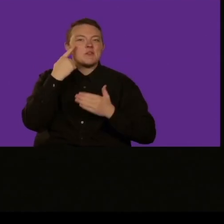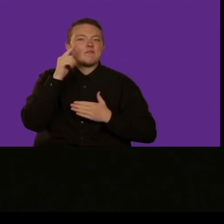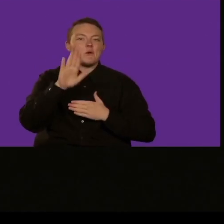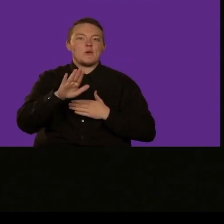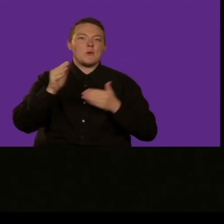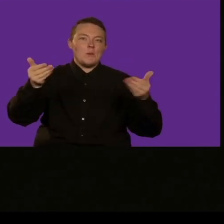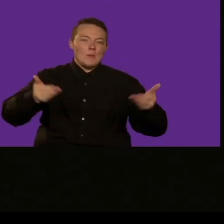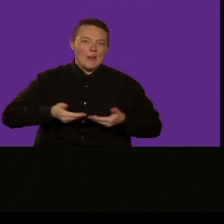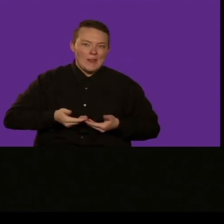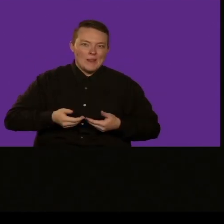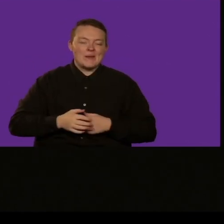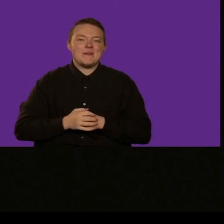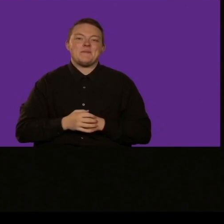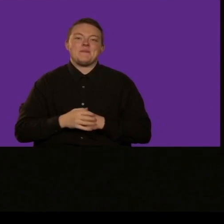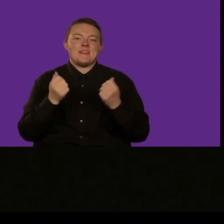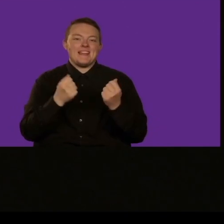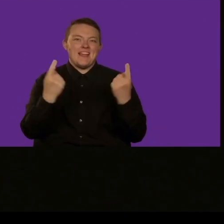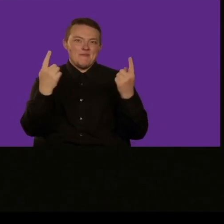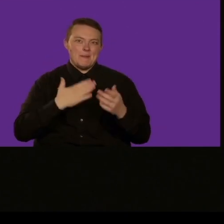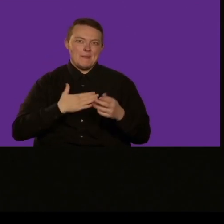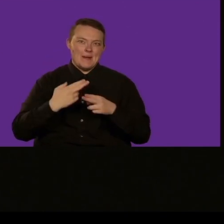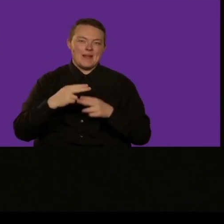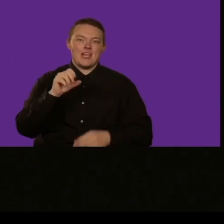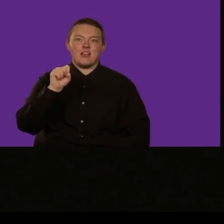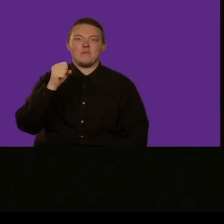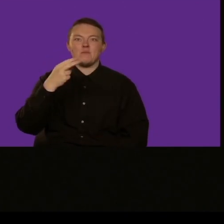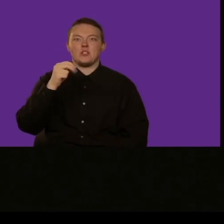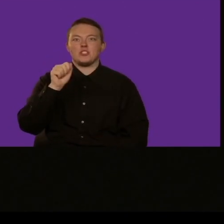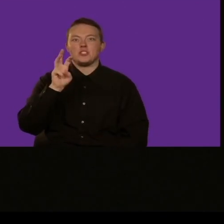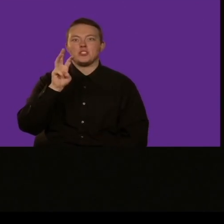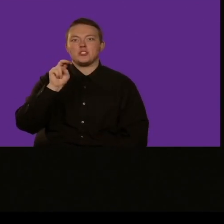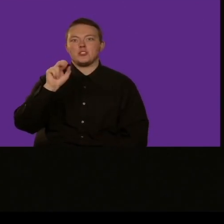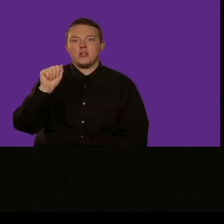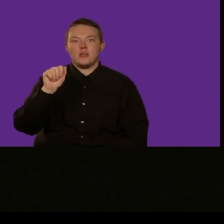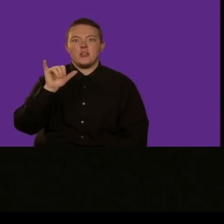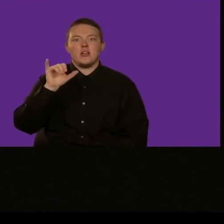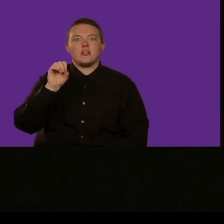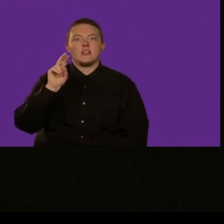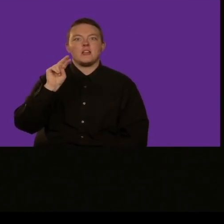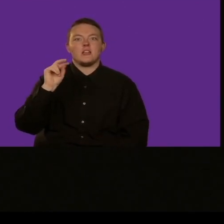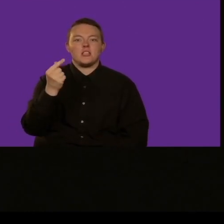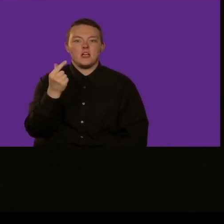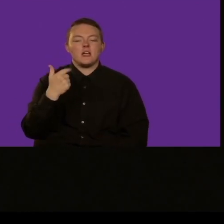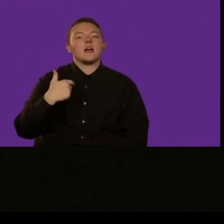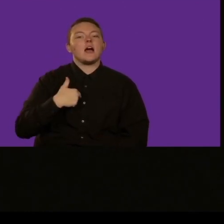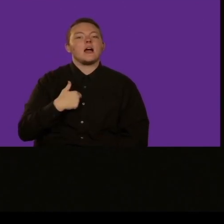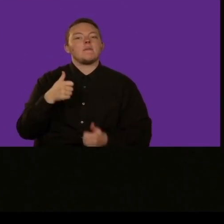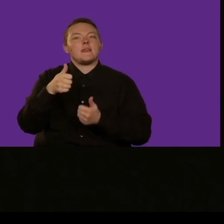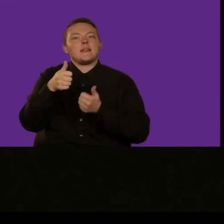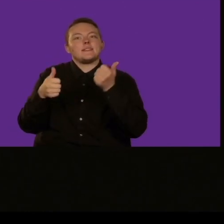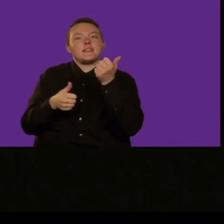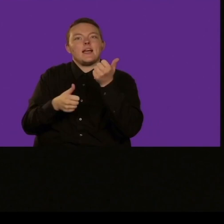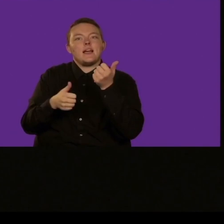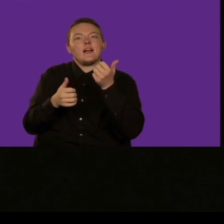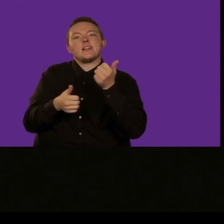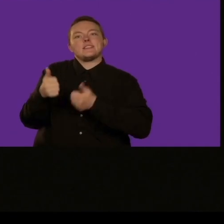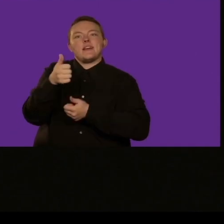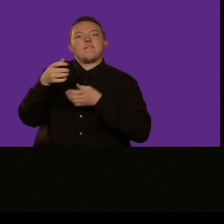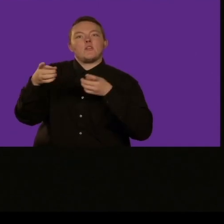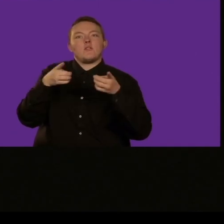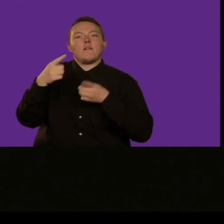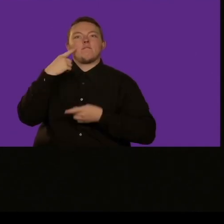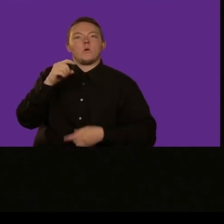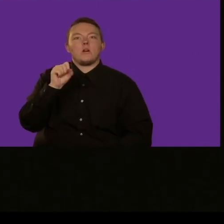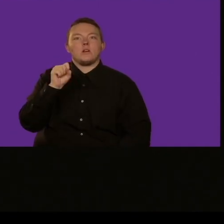questa seconda versione online. È molto bello essere oggi con voi. Stiamo parlando di di 3.000